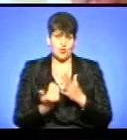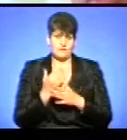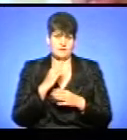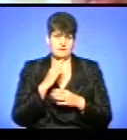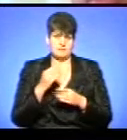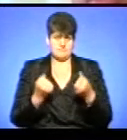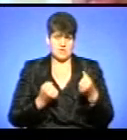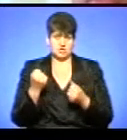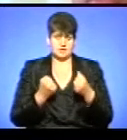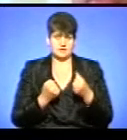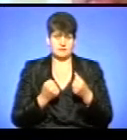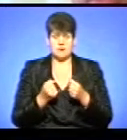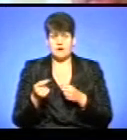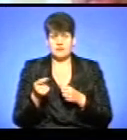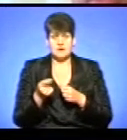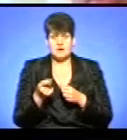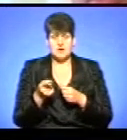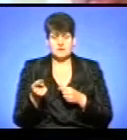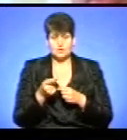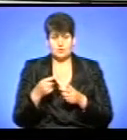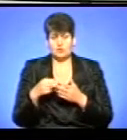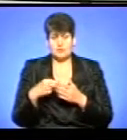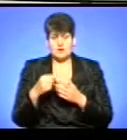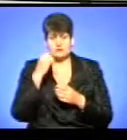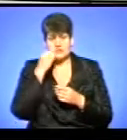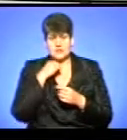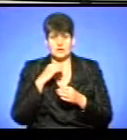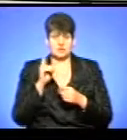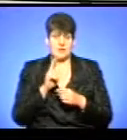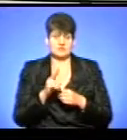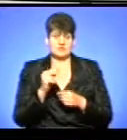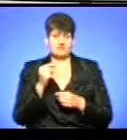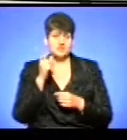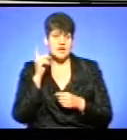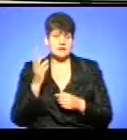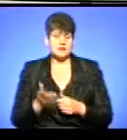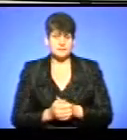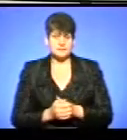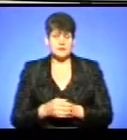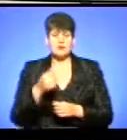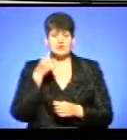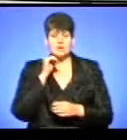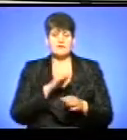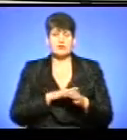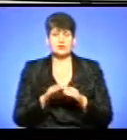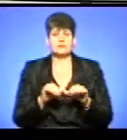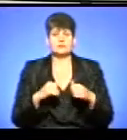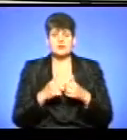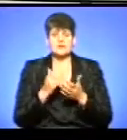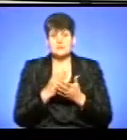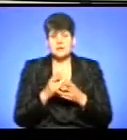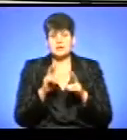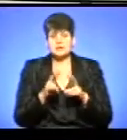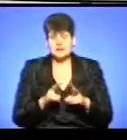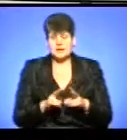на відміну від Тернополі, який закуповує старі тролейбуси в Чехії. Вчора на виконкомі Тернопільської міськради мали розглянути